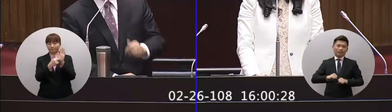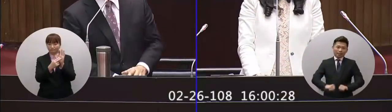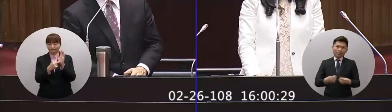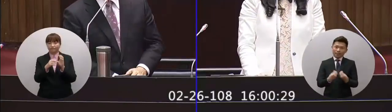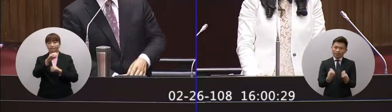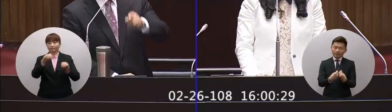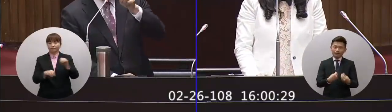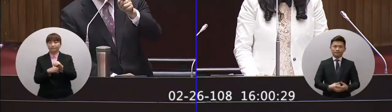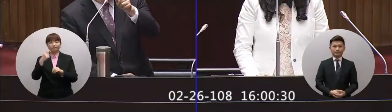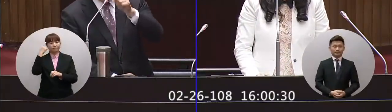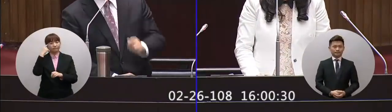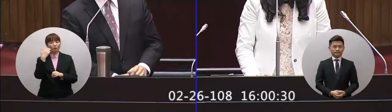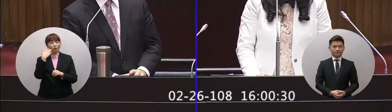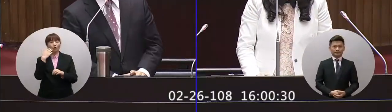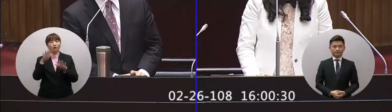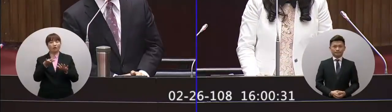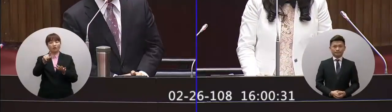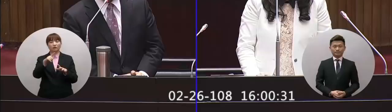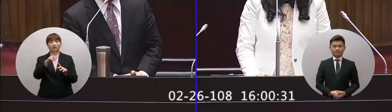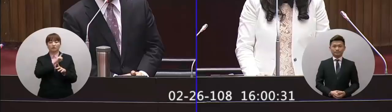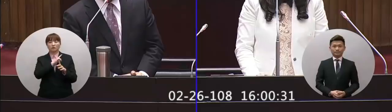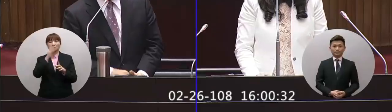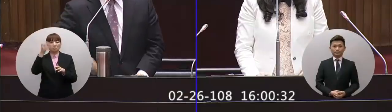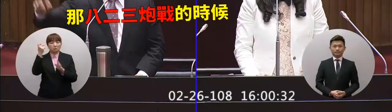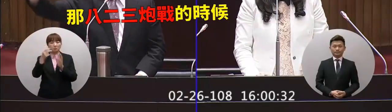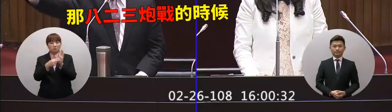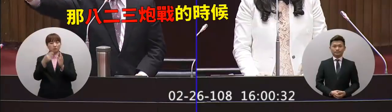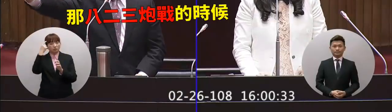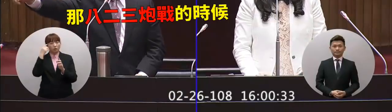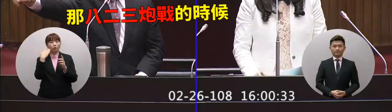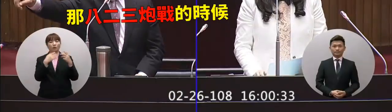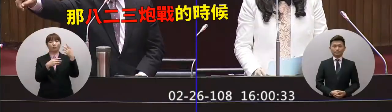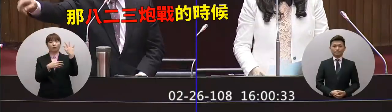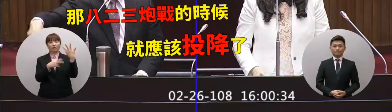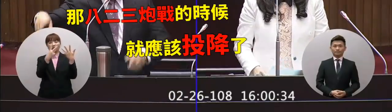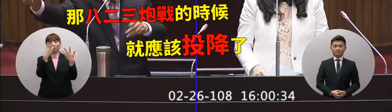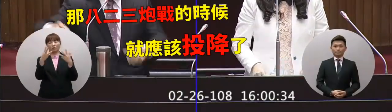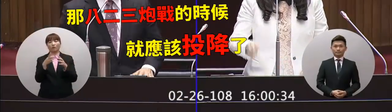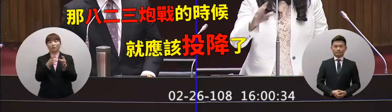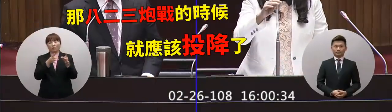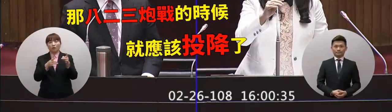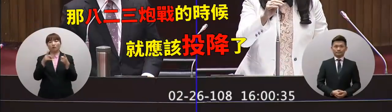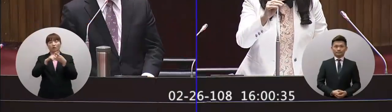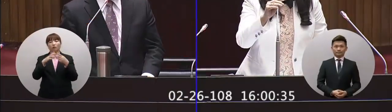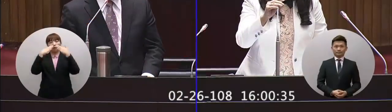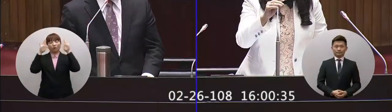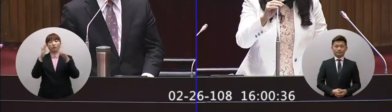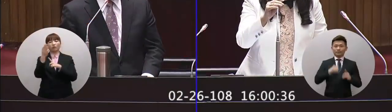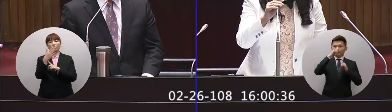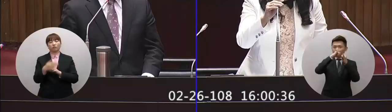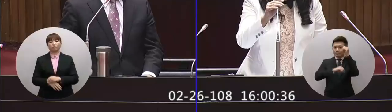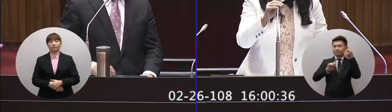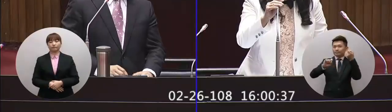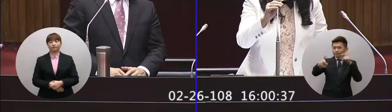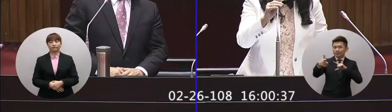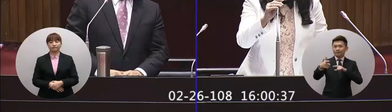反過來說如果照你們現在這種論話那823炮戰的時候就應該拖翔了時代不